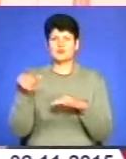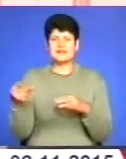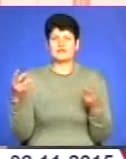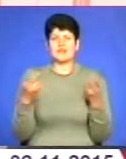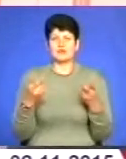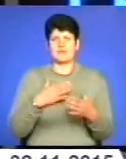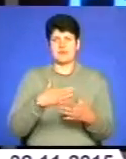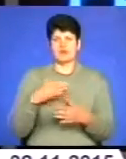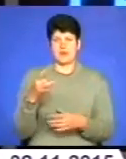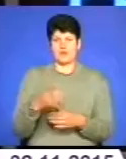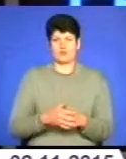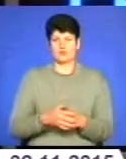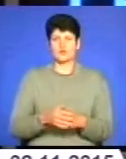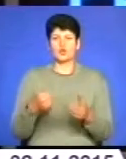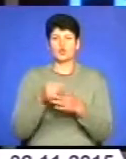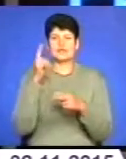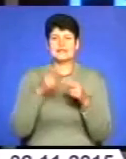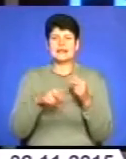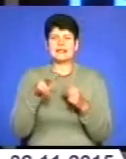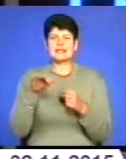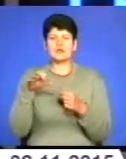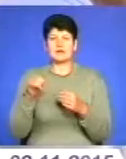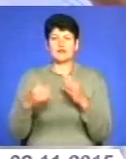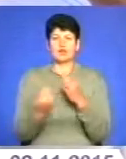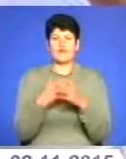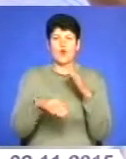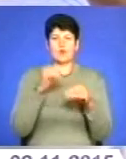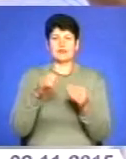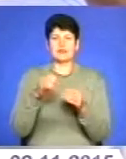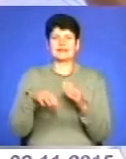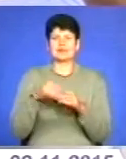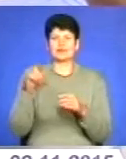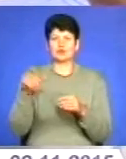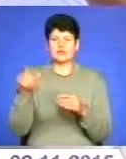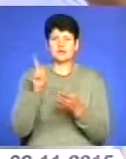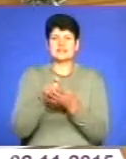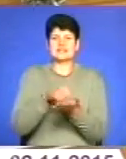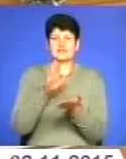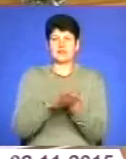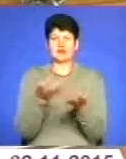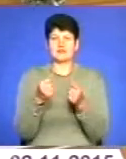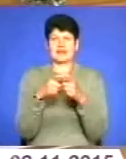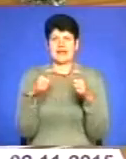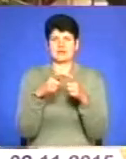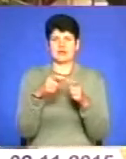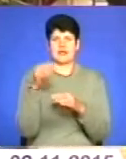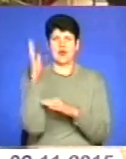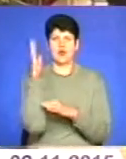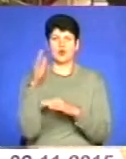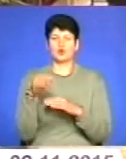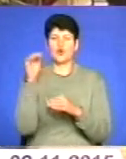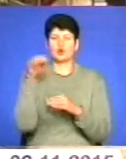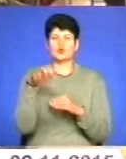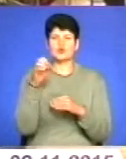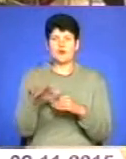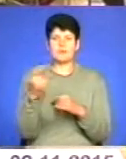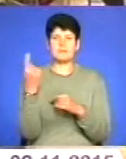нашого регіону. До кінця листопада новообрані депутати повинні зареєструватись та отримати картки для голосування. Першу сесію